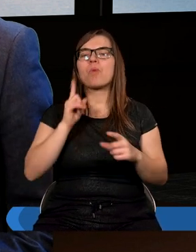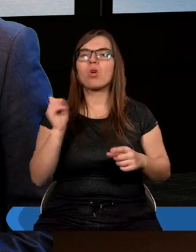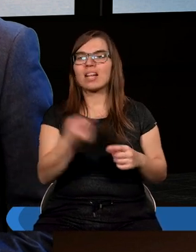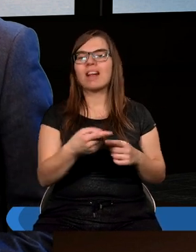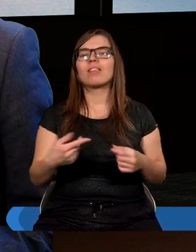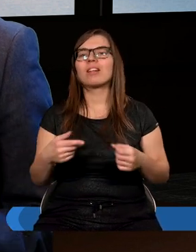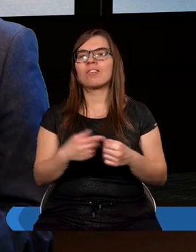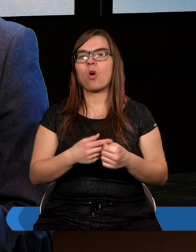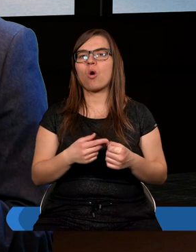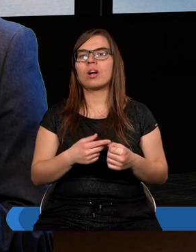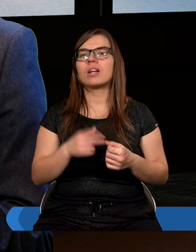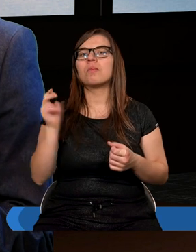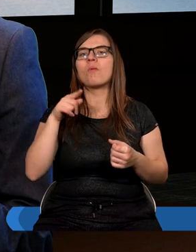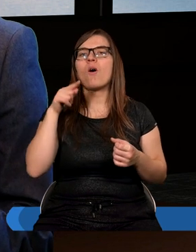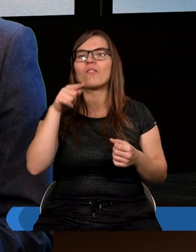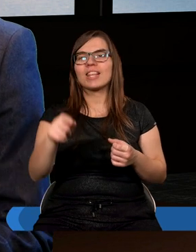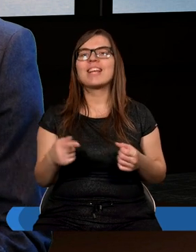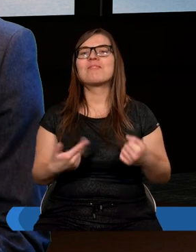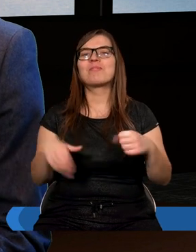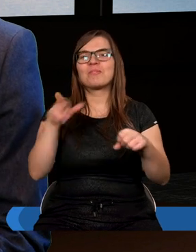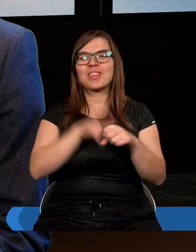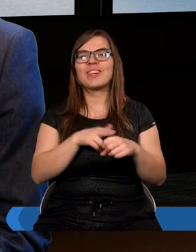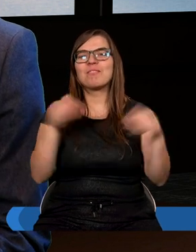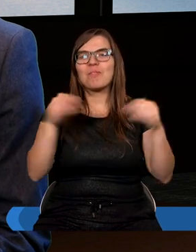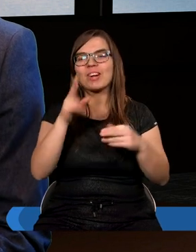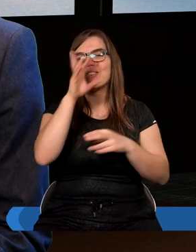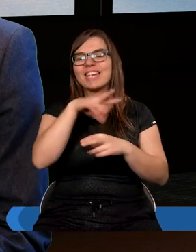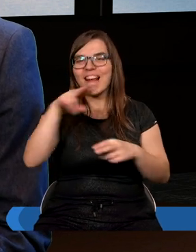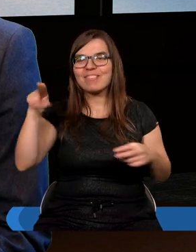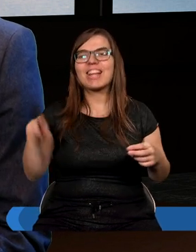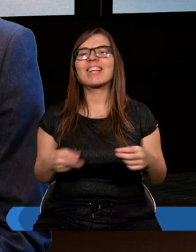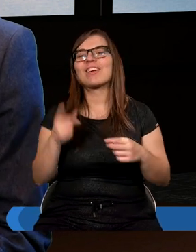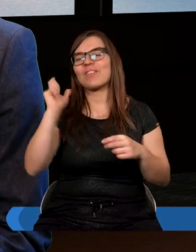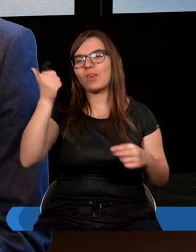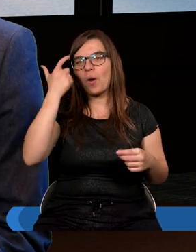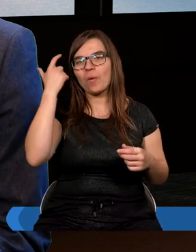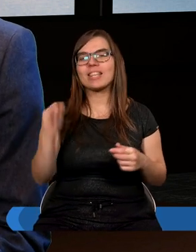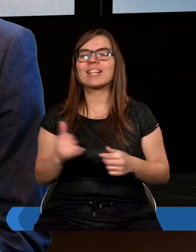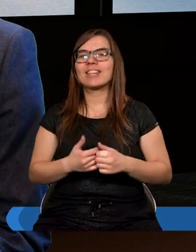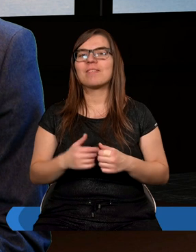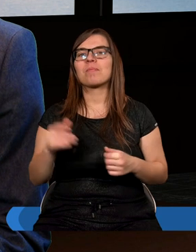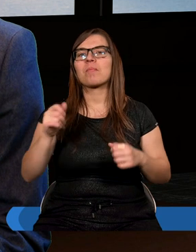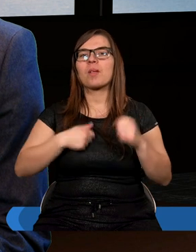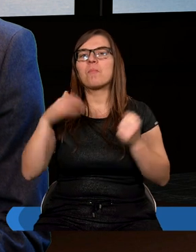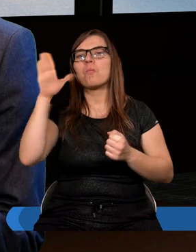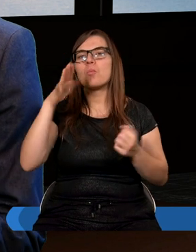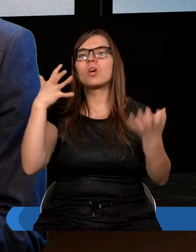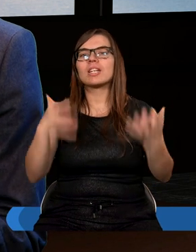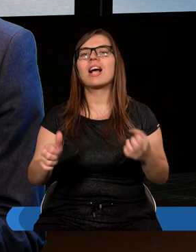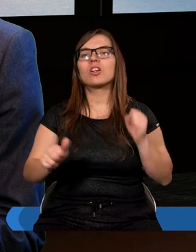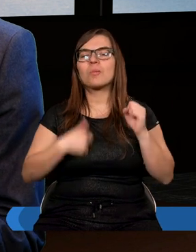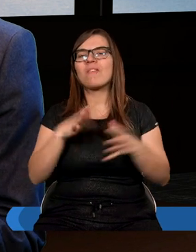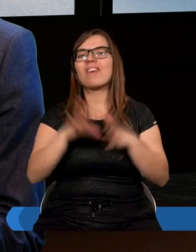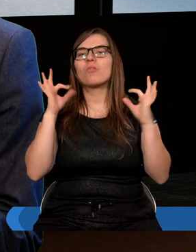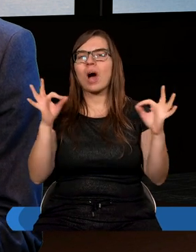To w tym także możemy upatrywać swojej roli, ponieważ Pan Bóg chce, abyśmy w właściwy